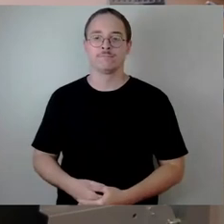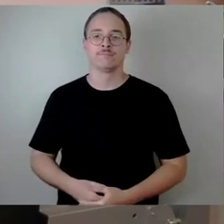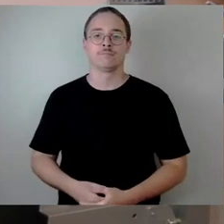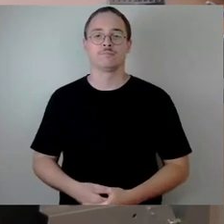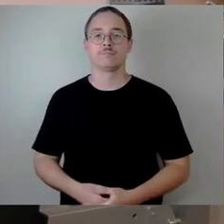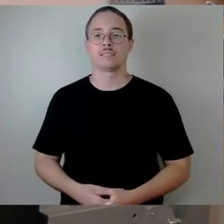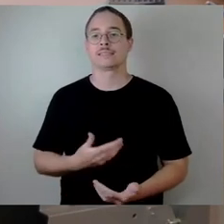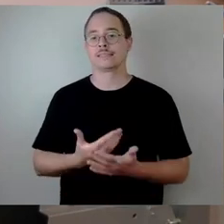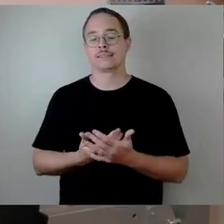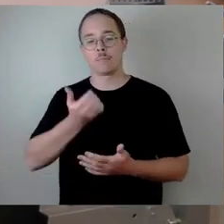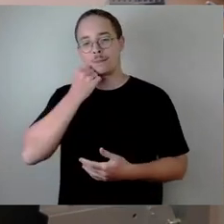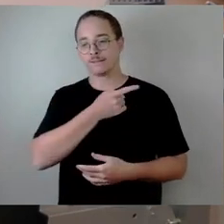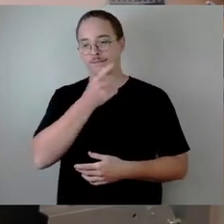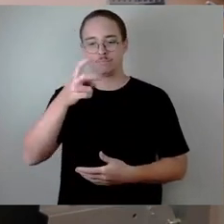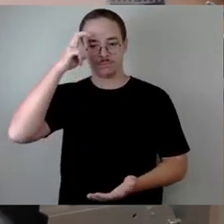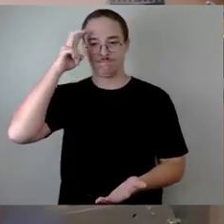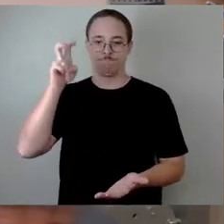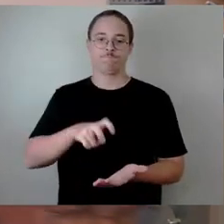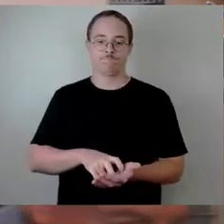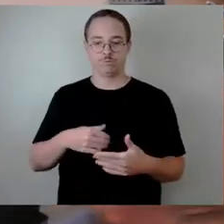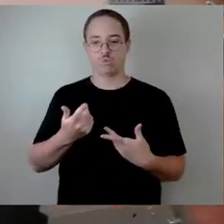für dieses wichtige Vorhaben werben. Danke.